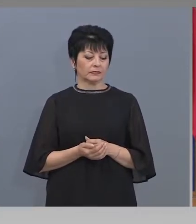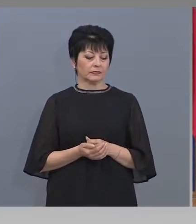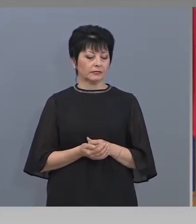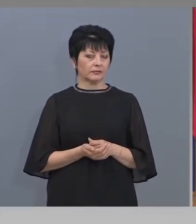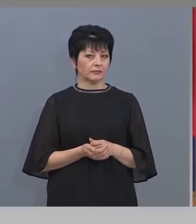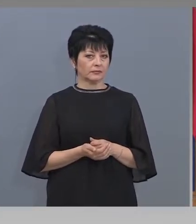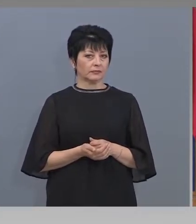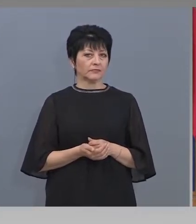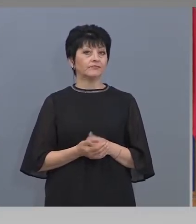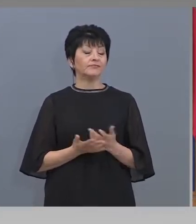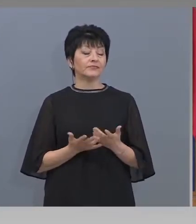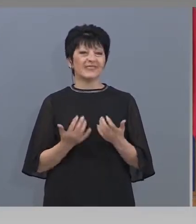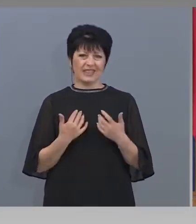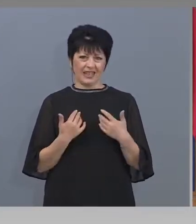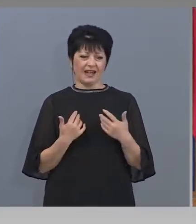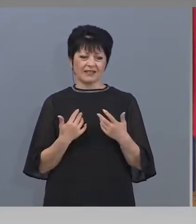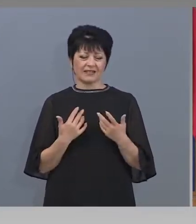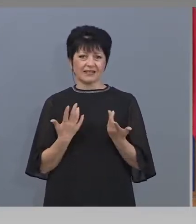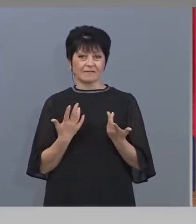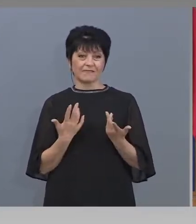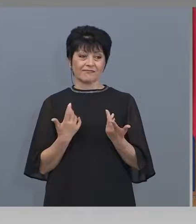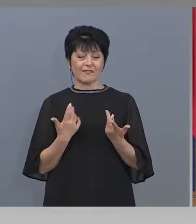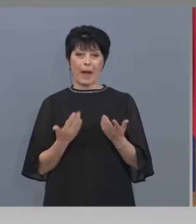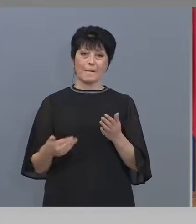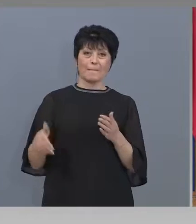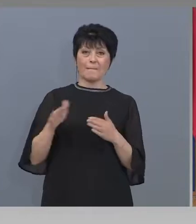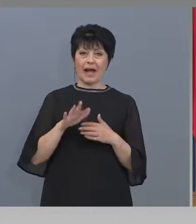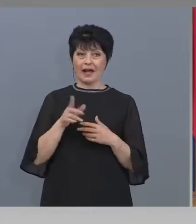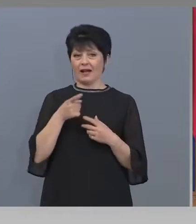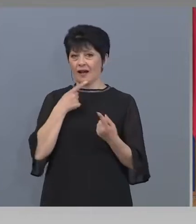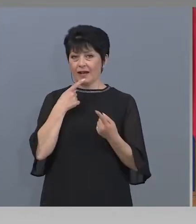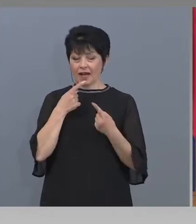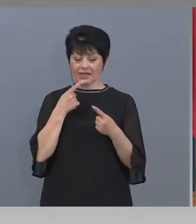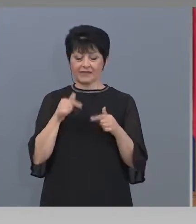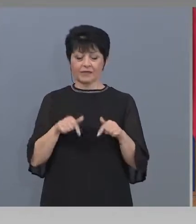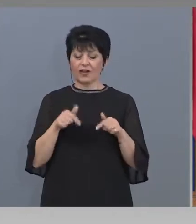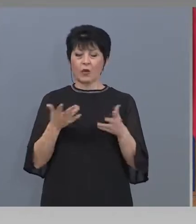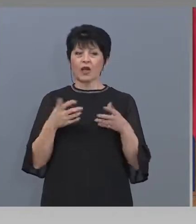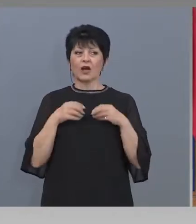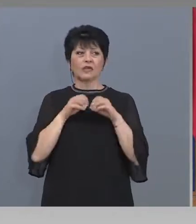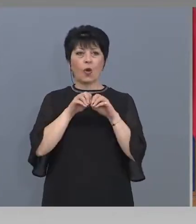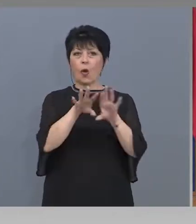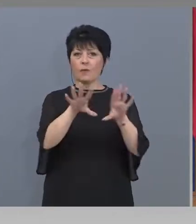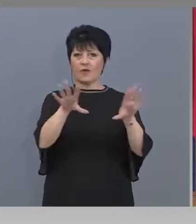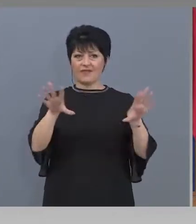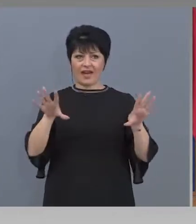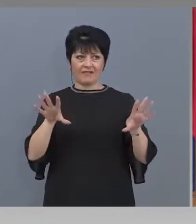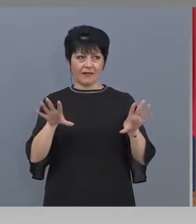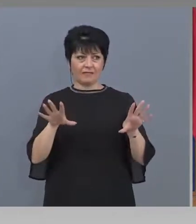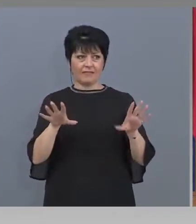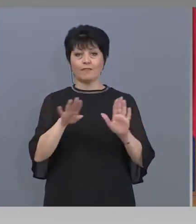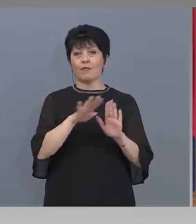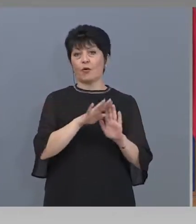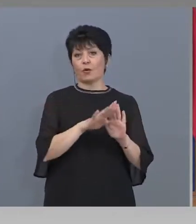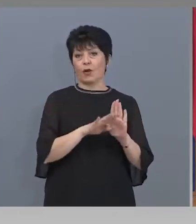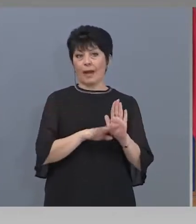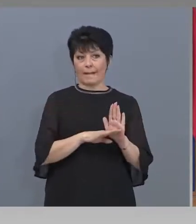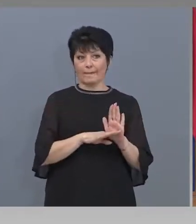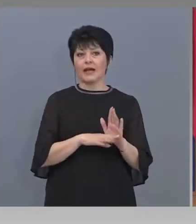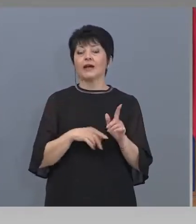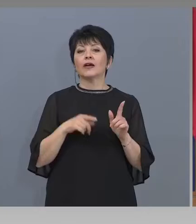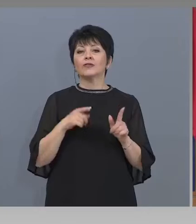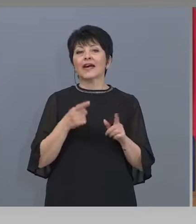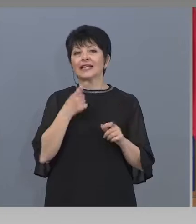Аз пак казвам сега, всичко, което обявяваме като програми, то е за свободните артисти. Значи държавните няма да